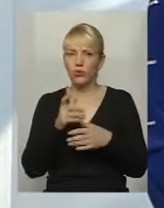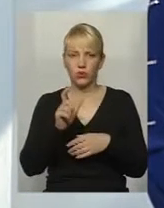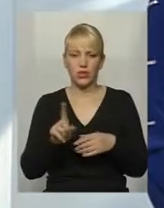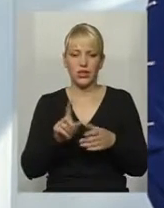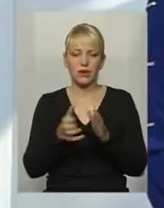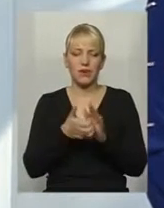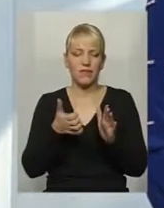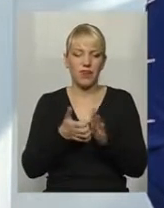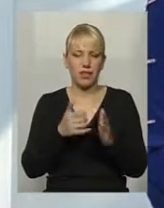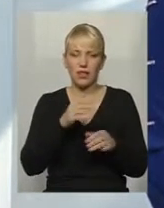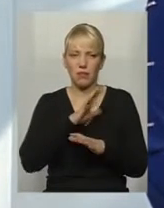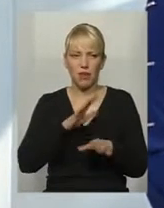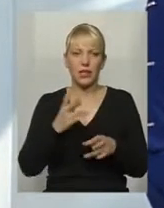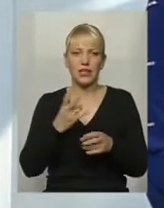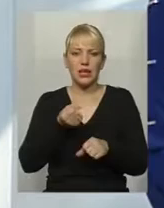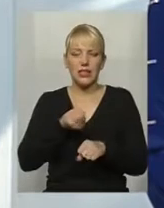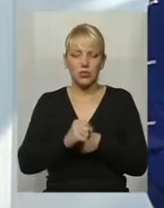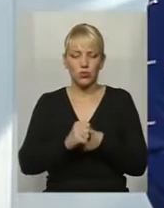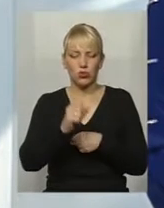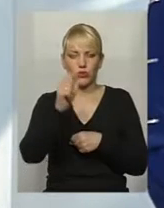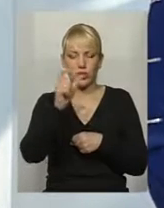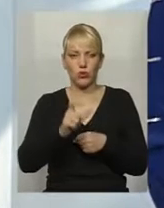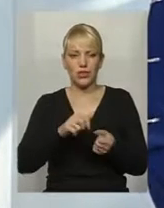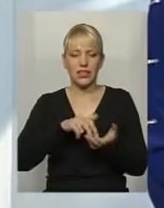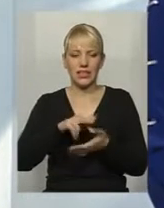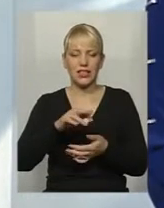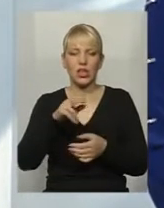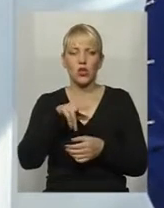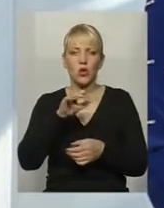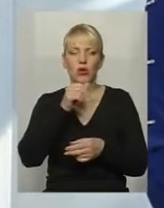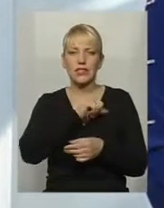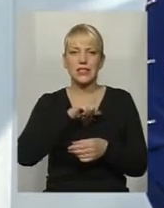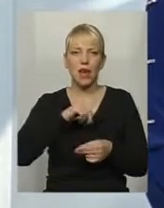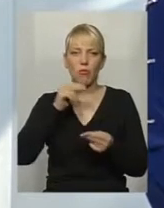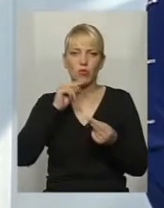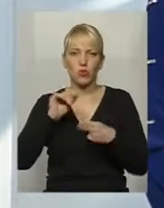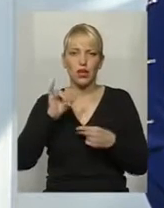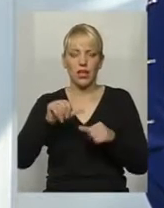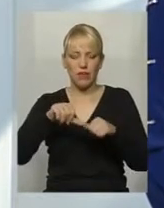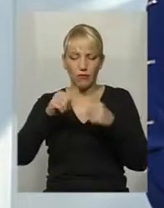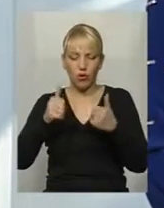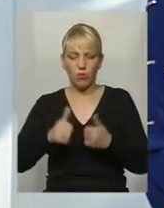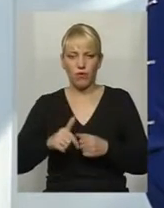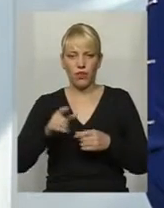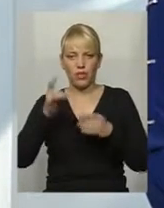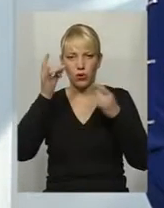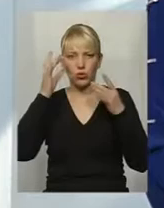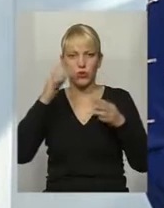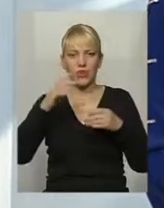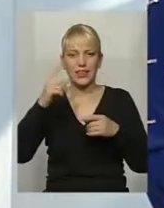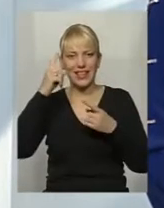народжувала, змушувати її йти до самодосконалення і формувати, культивувати ідею власне